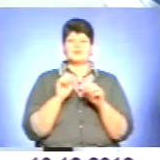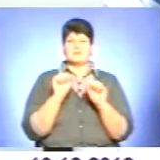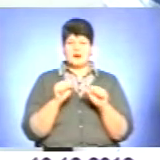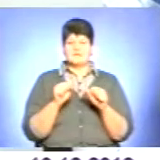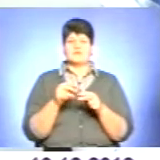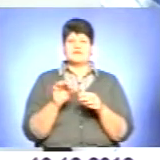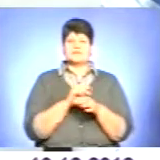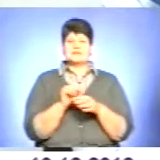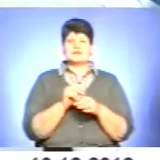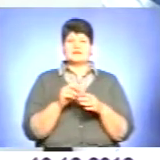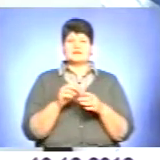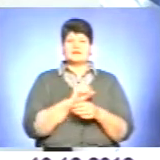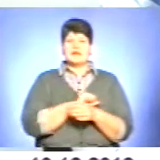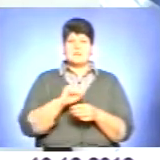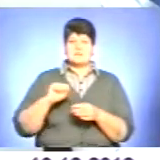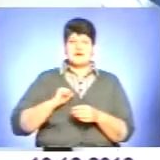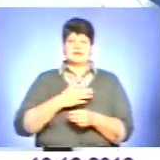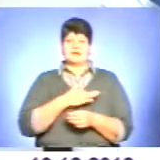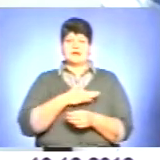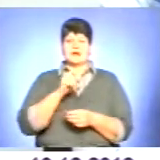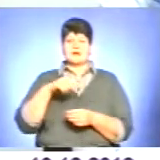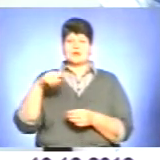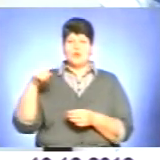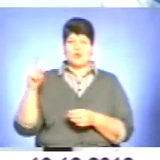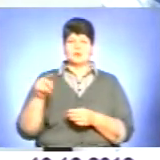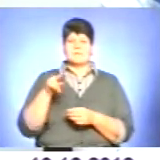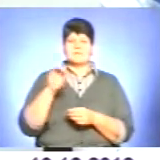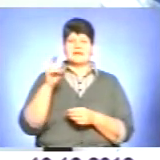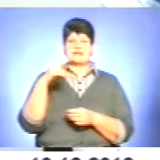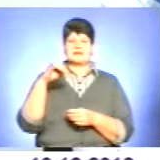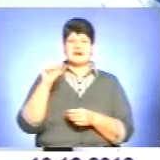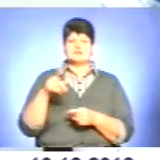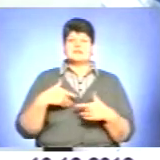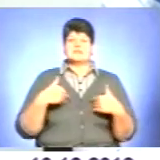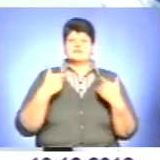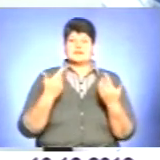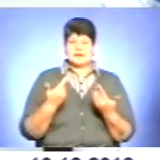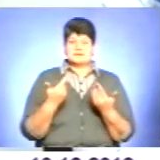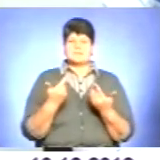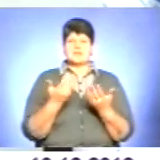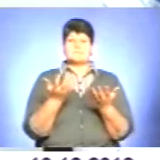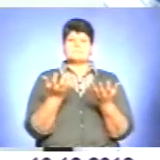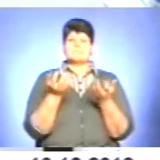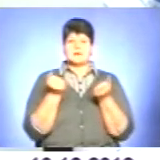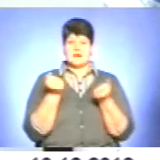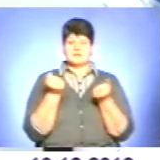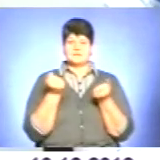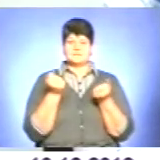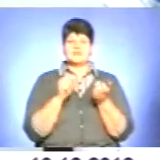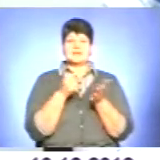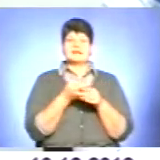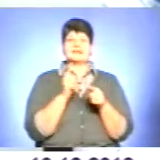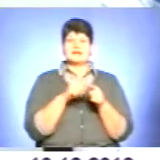загальної медицини, кардіологи, педіатри, щоб вони зверталися до цих лікарів, брали на зазначені